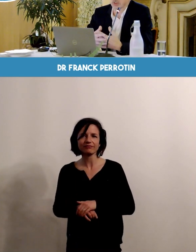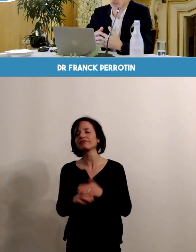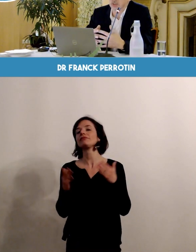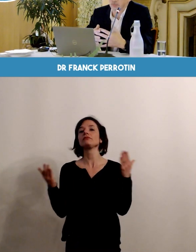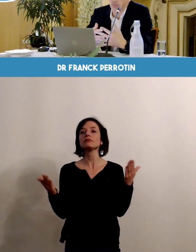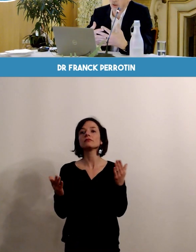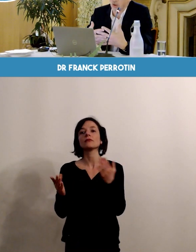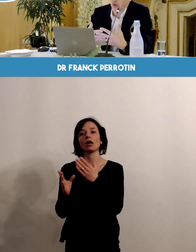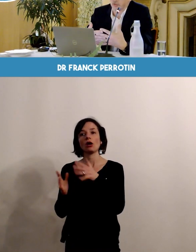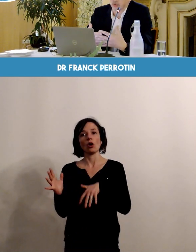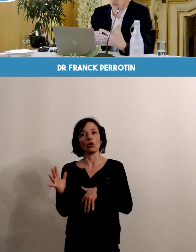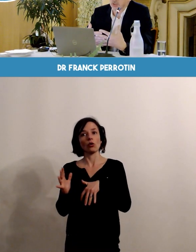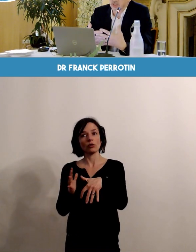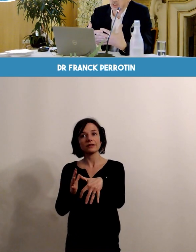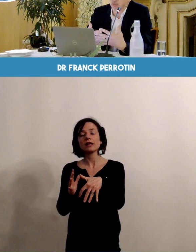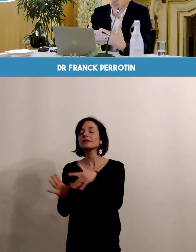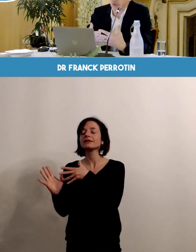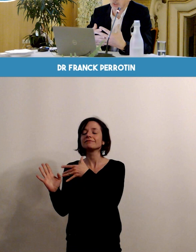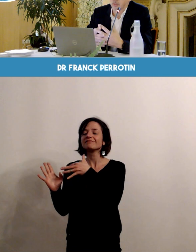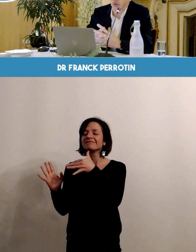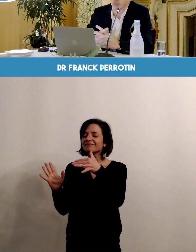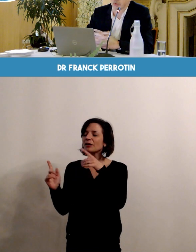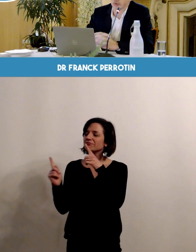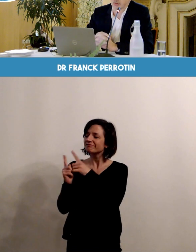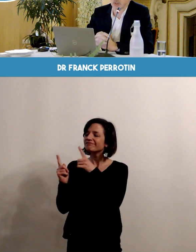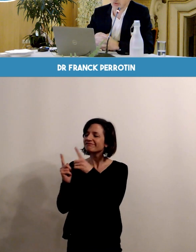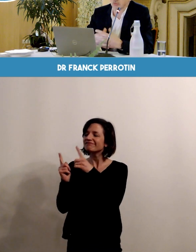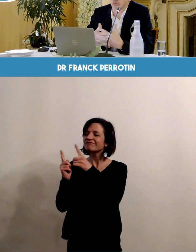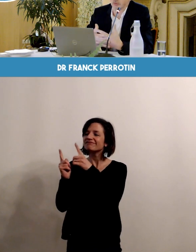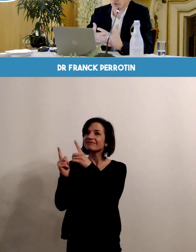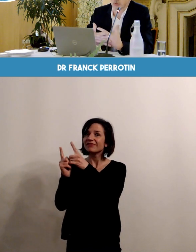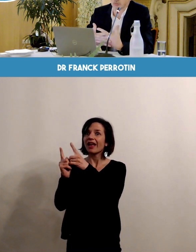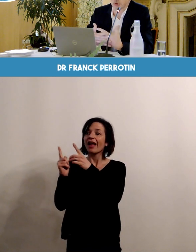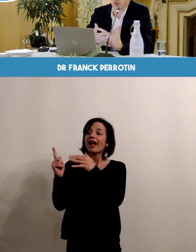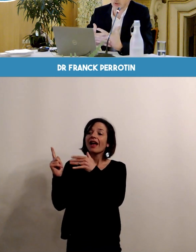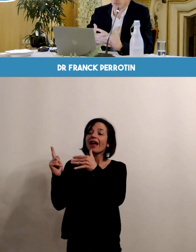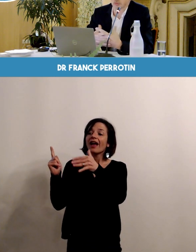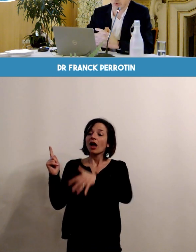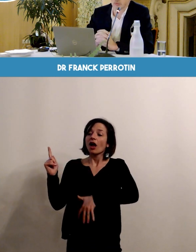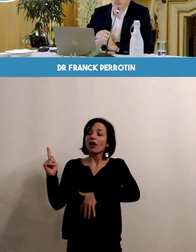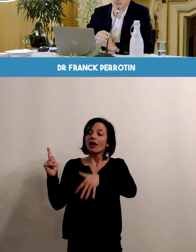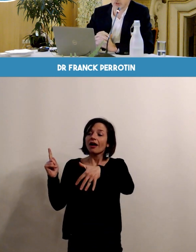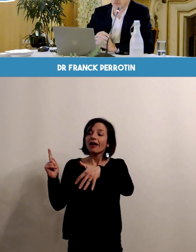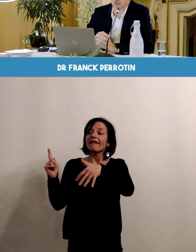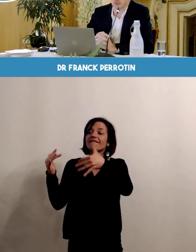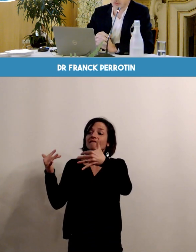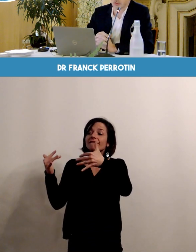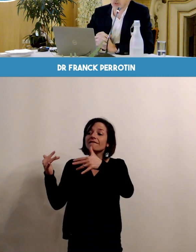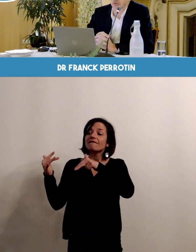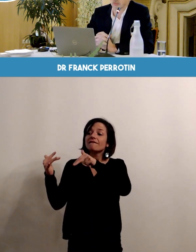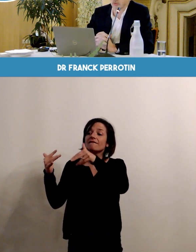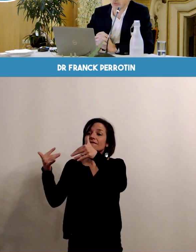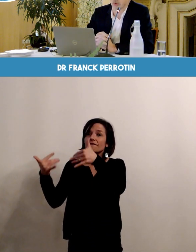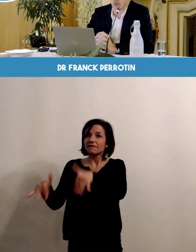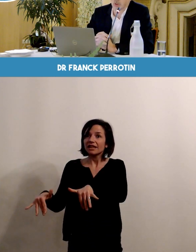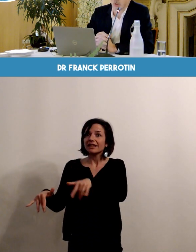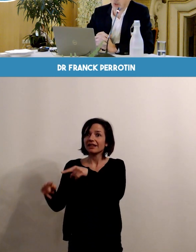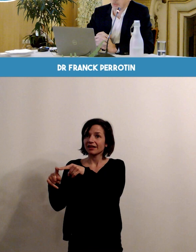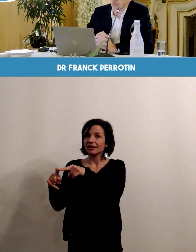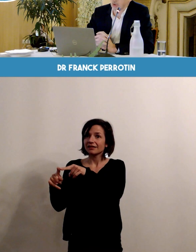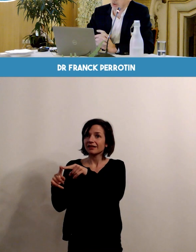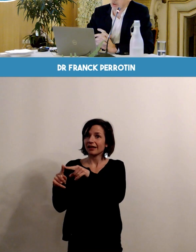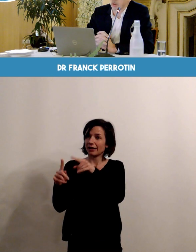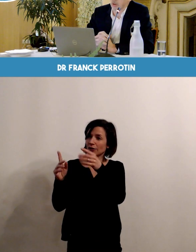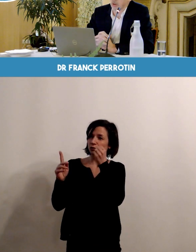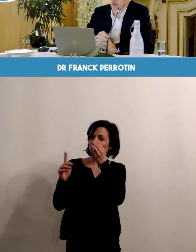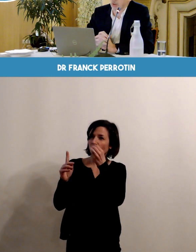Donc ça, c'est pour le suivi de la grossesse. En fin de grossesse, il y un point également important, c'est où vais-je accoucher ? Et le choix du lieu d'accouchement est